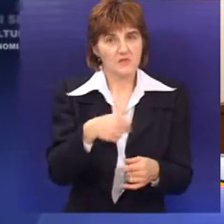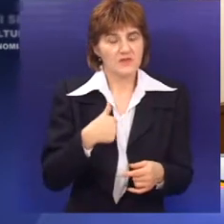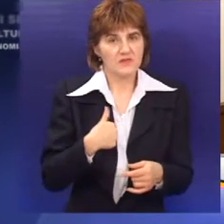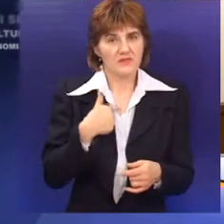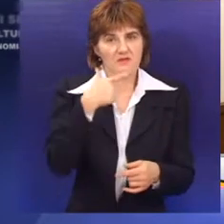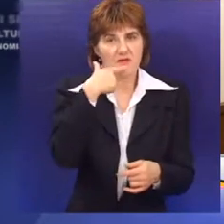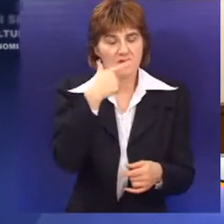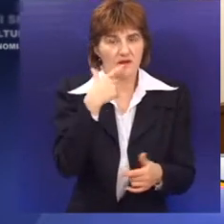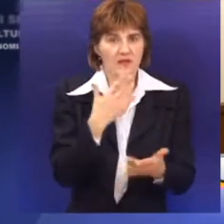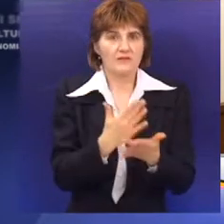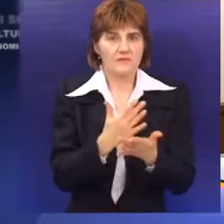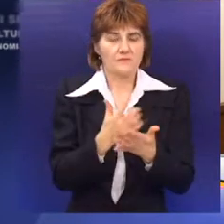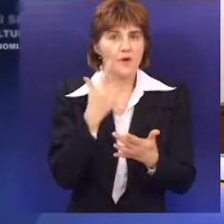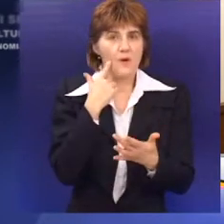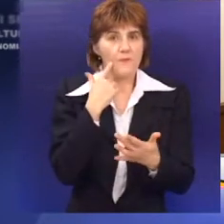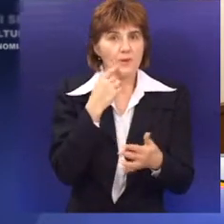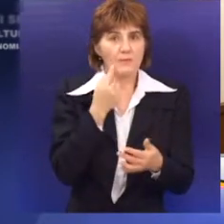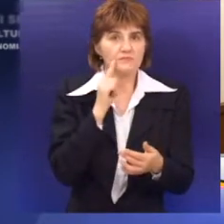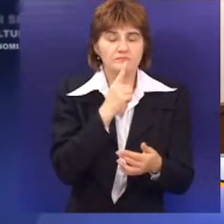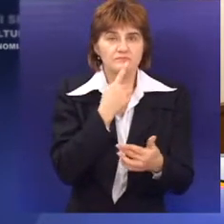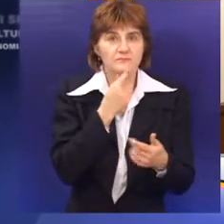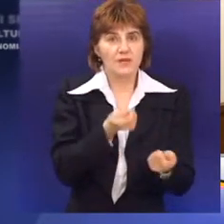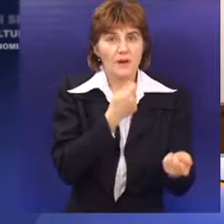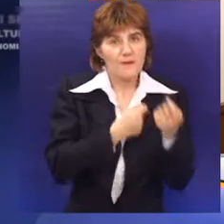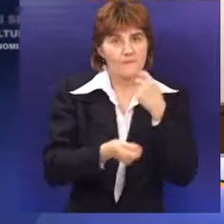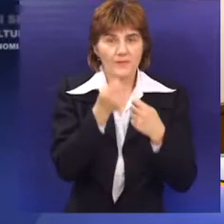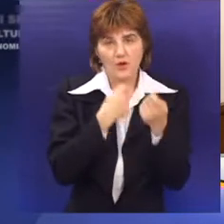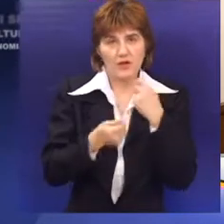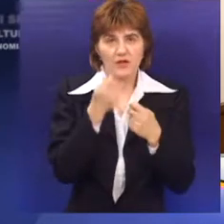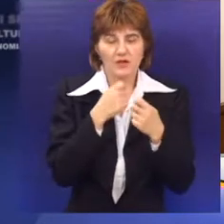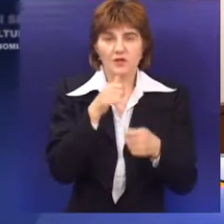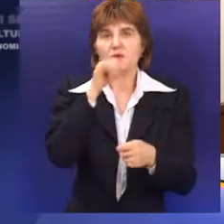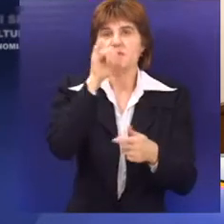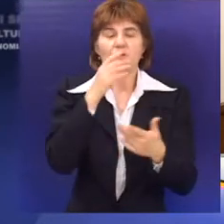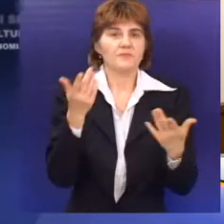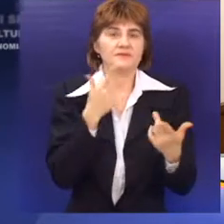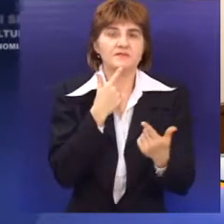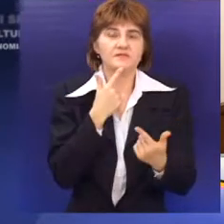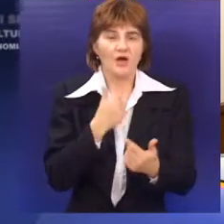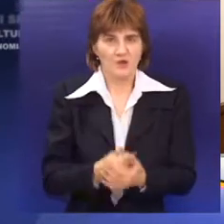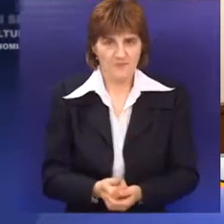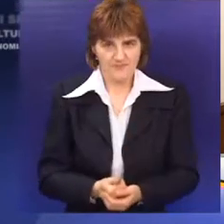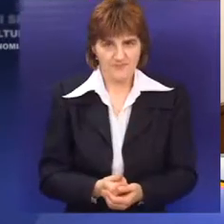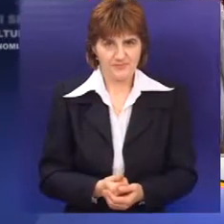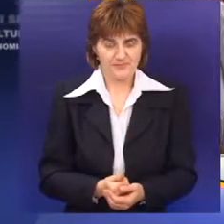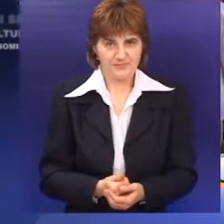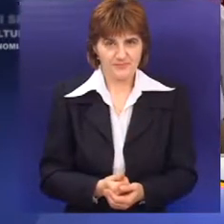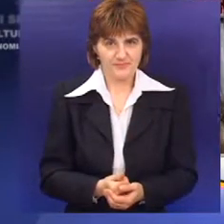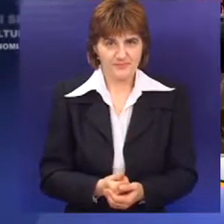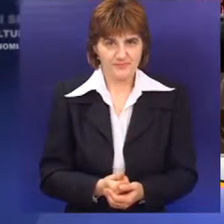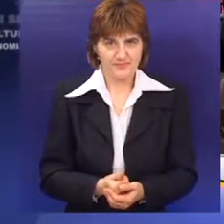ovaj da će ovaj da probaju šta smo doneli, pa da pojedu te slatke iše i popiju šta smo doneli.